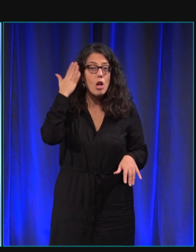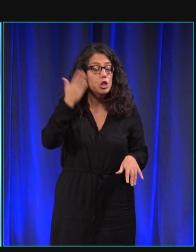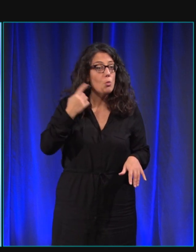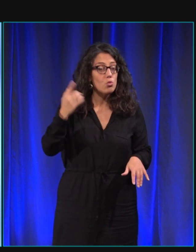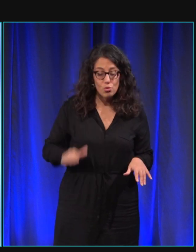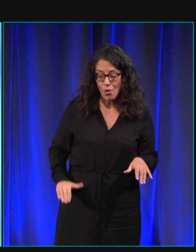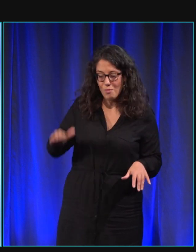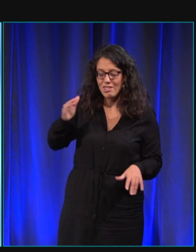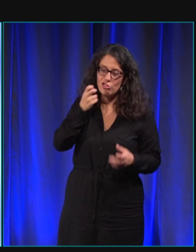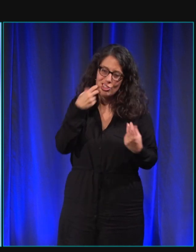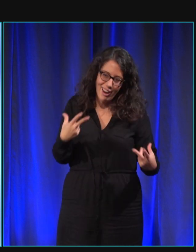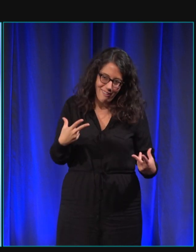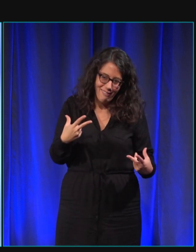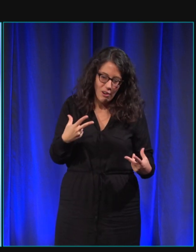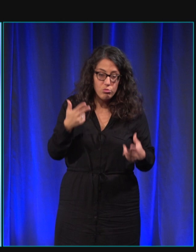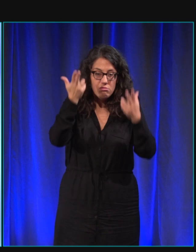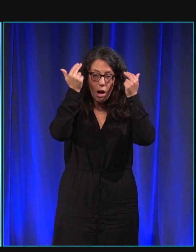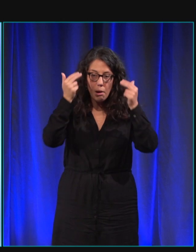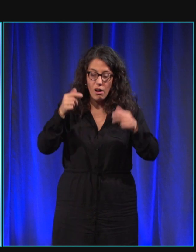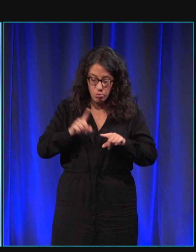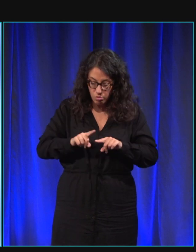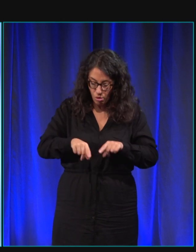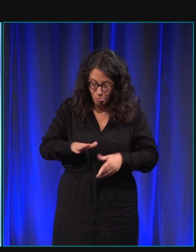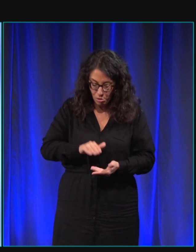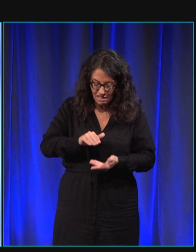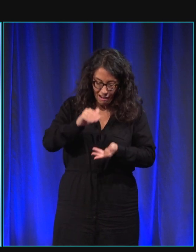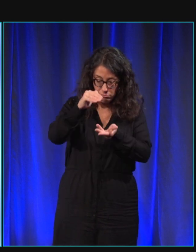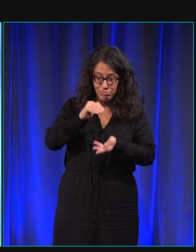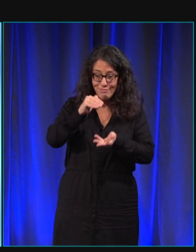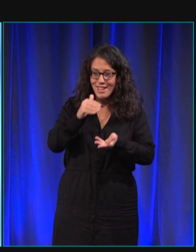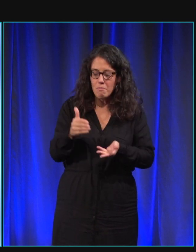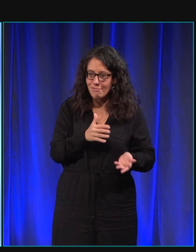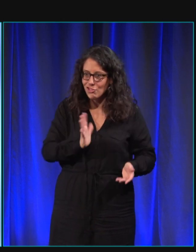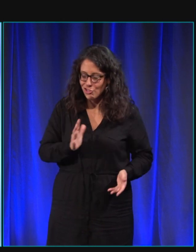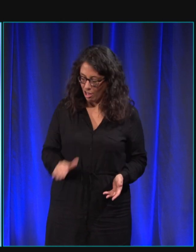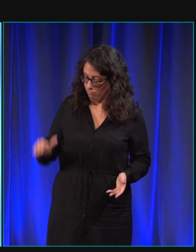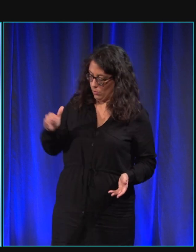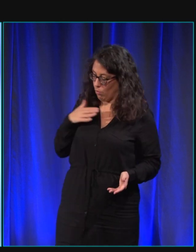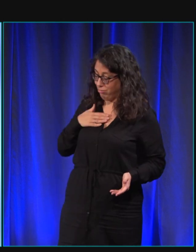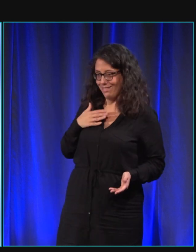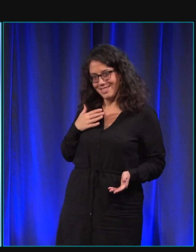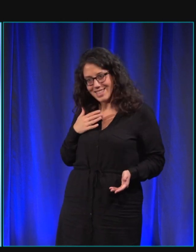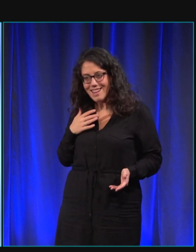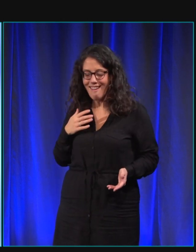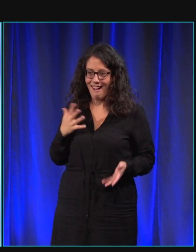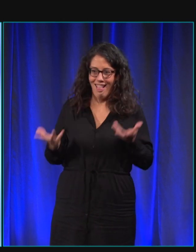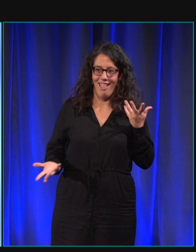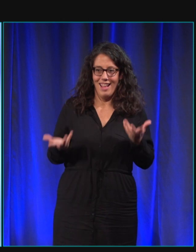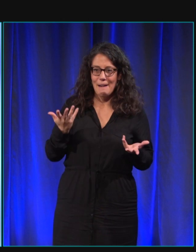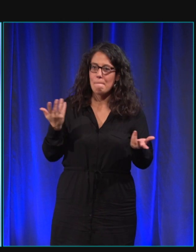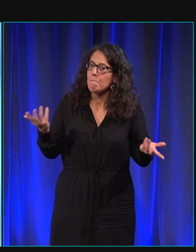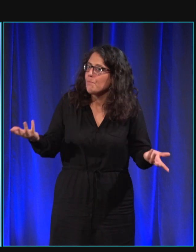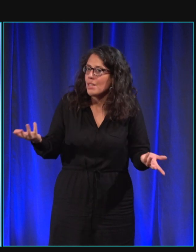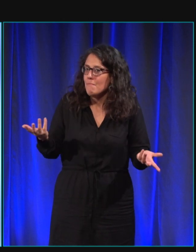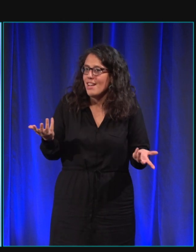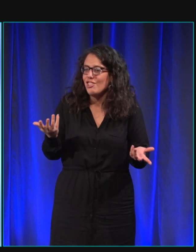plus habituée aux chats ou aux lapins aux trucs petits et quand un gros chien comme ça débarque dans sa vie c'est pas toujours évident mais en fait c'est